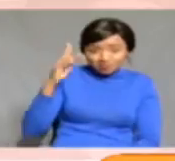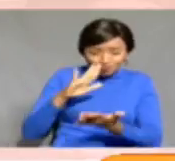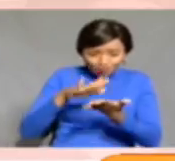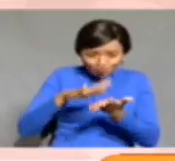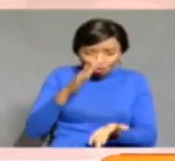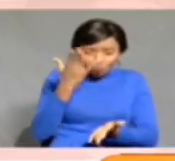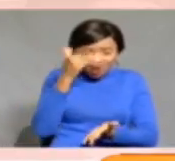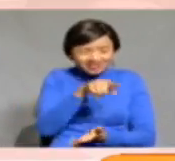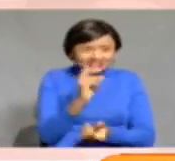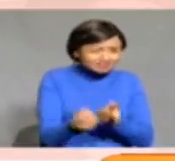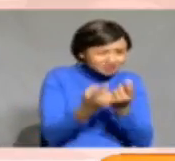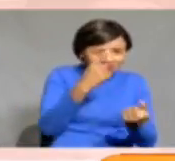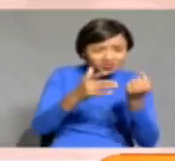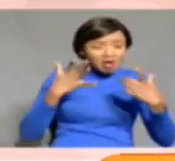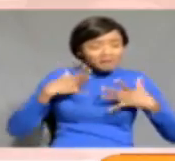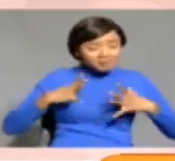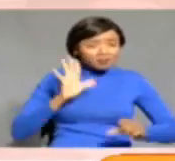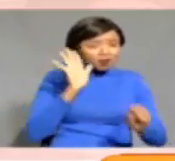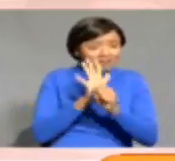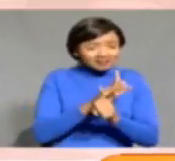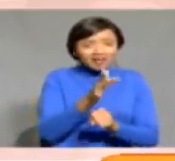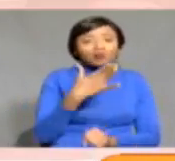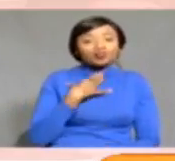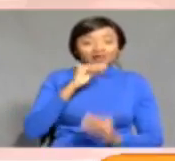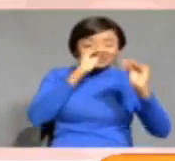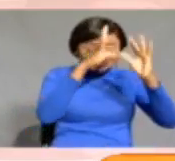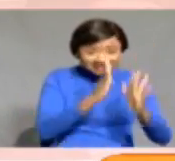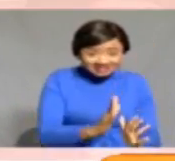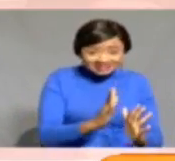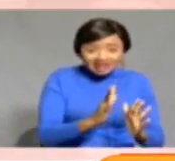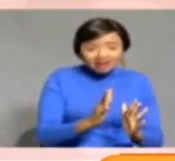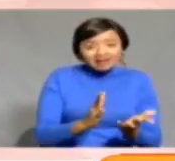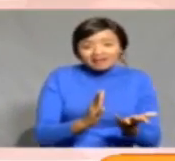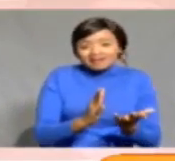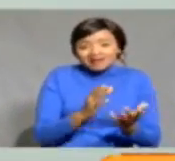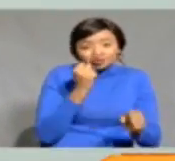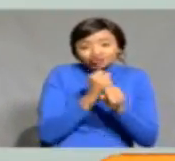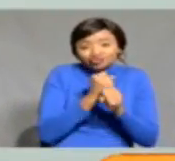kitendawiri na kuwafanya wengi wana utafuta kazi za walimu kupoteza pesa zao.